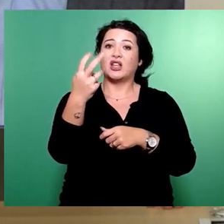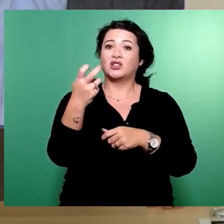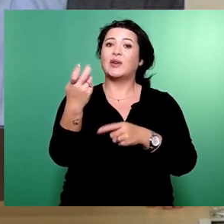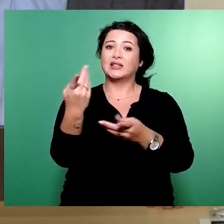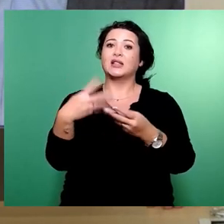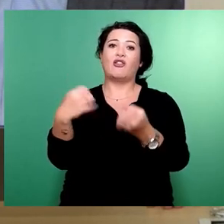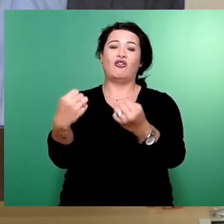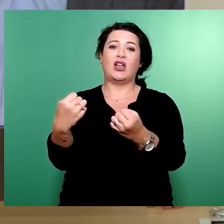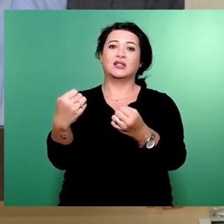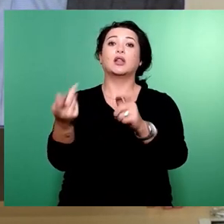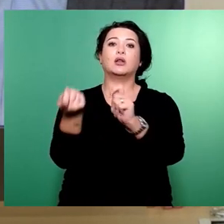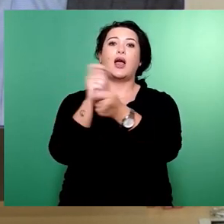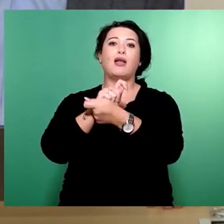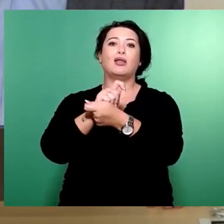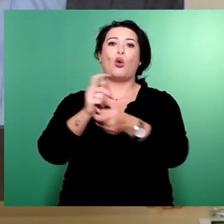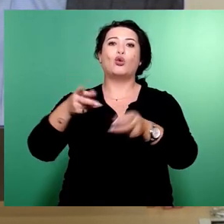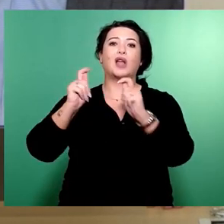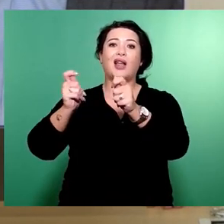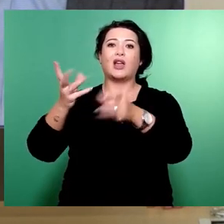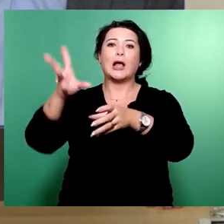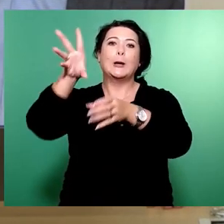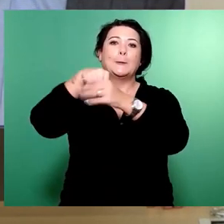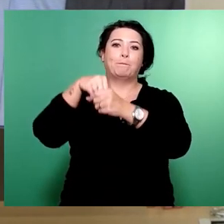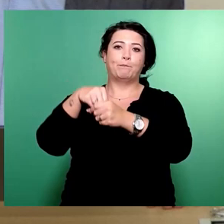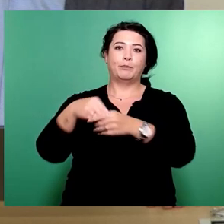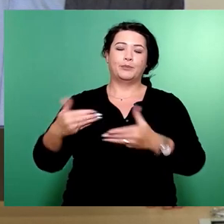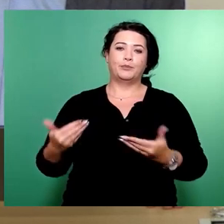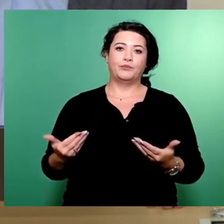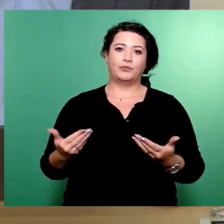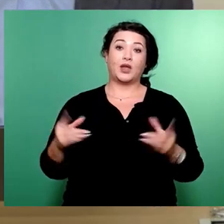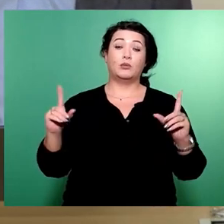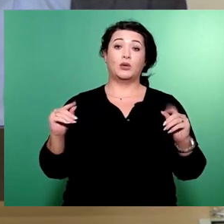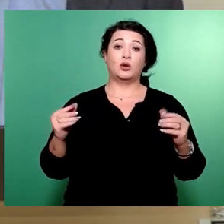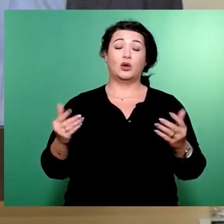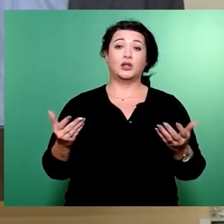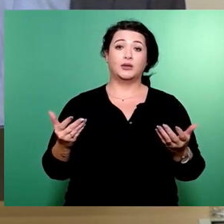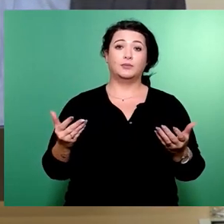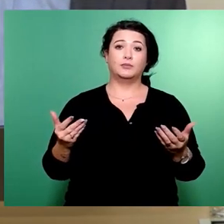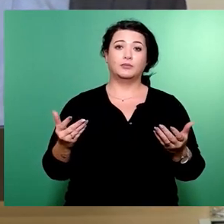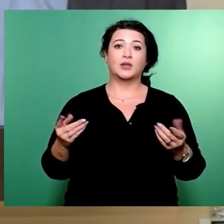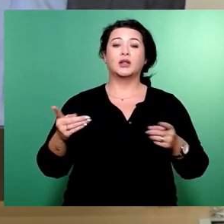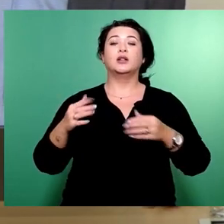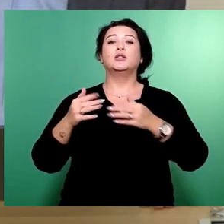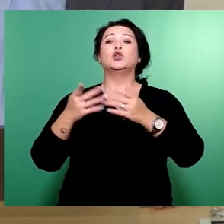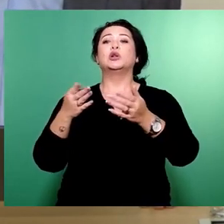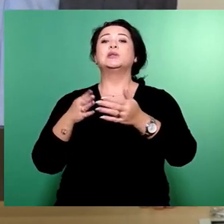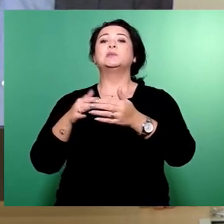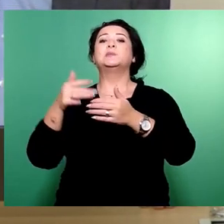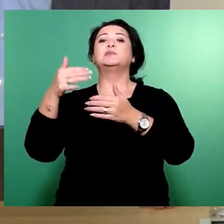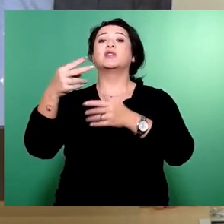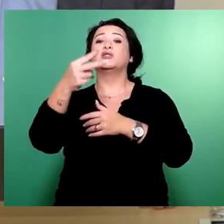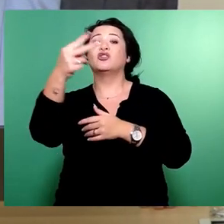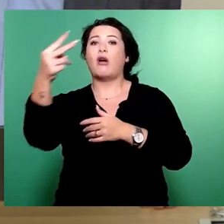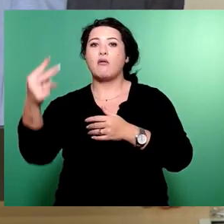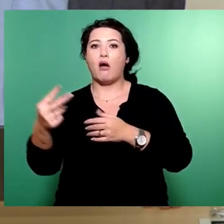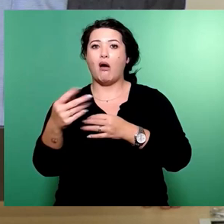Änderungsantrag berücksichtigt. Dies bedeutet, dass wir spätestens in zwei Jahren wieder grundlegend